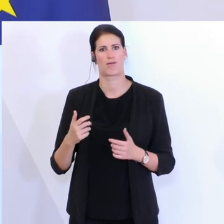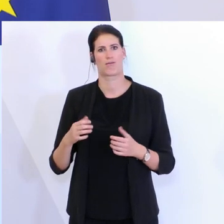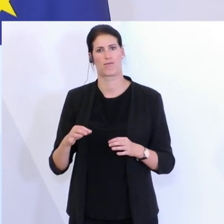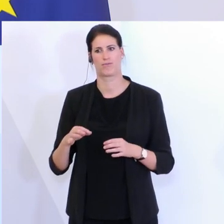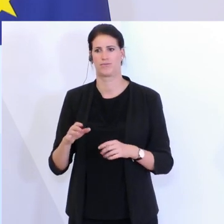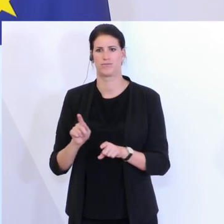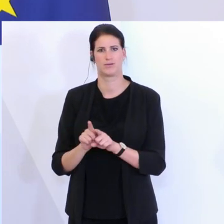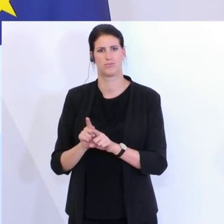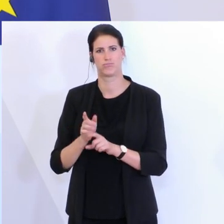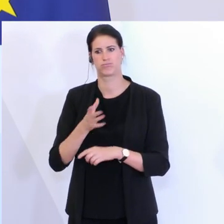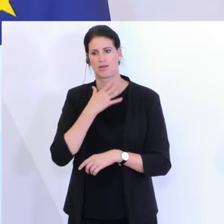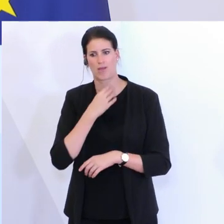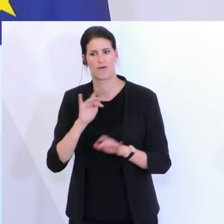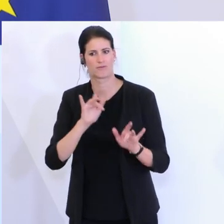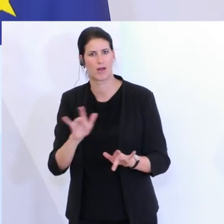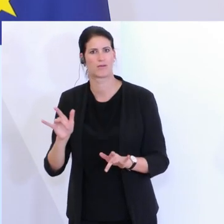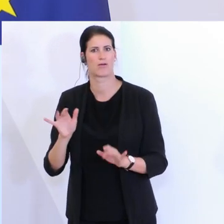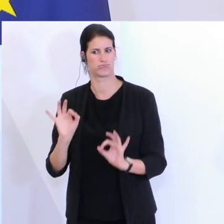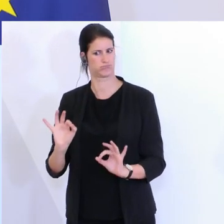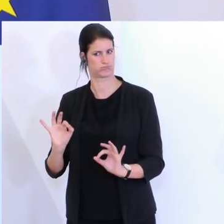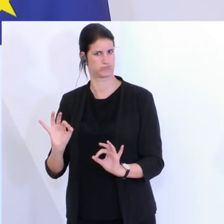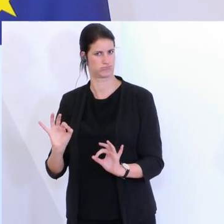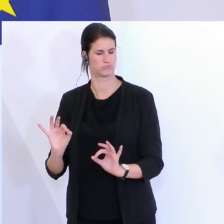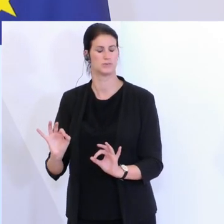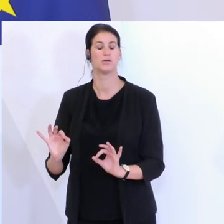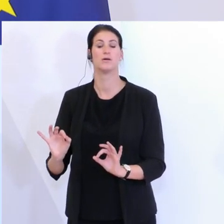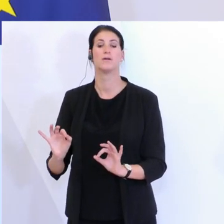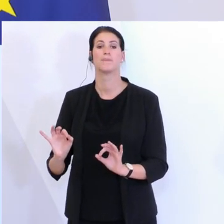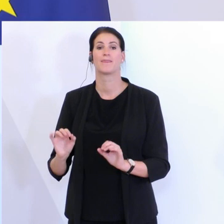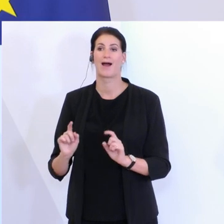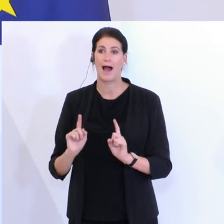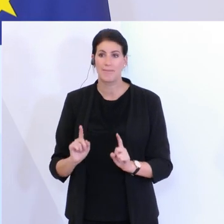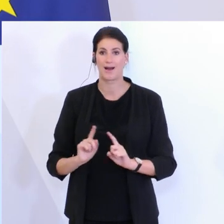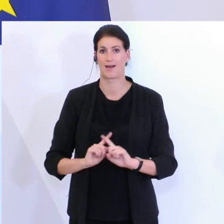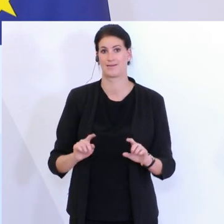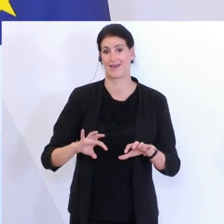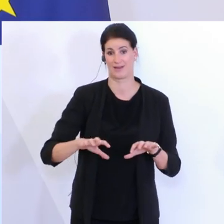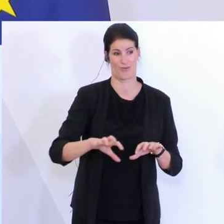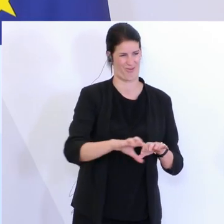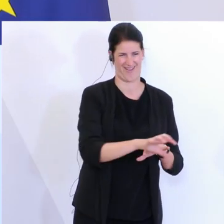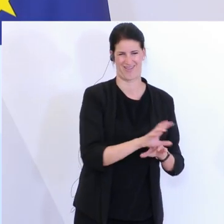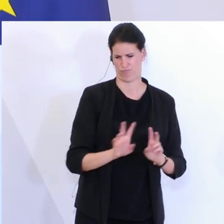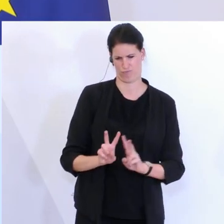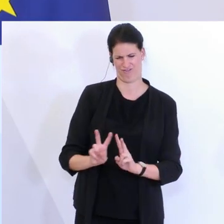Und in manchen Regionen, die oft relativ weit voneinander entfernt sind, gar nichts.